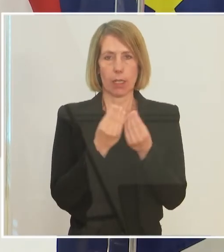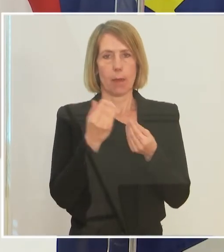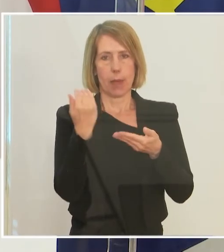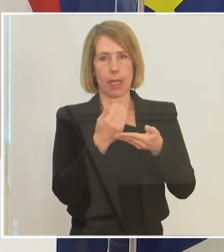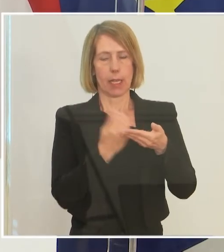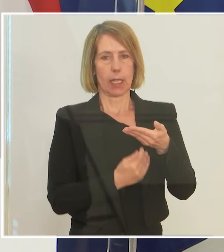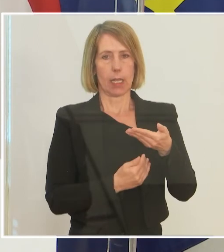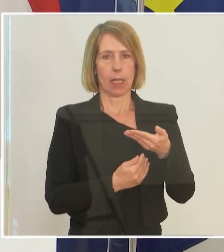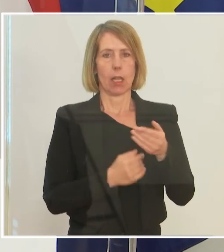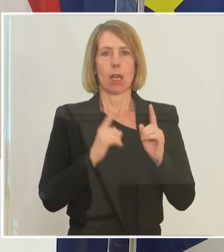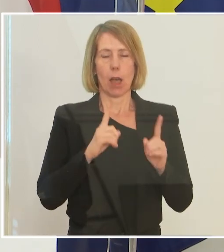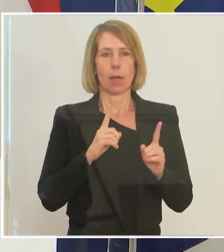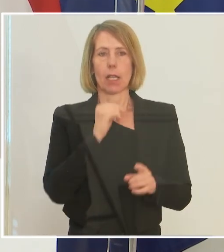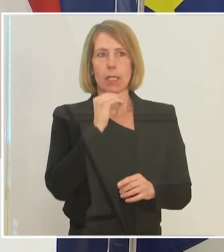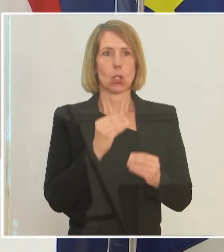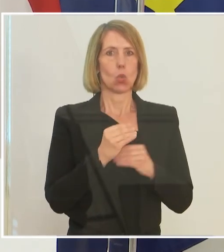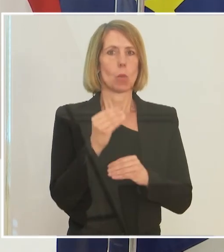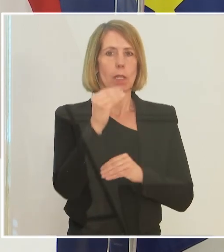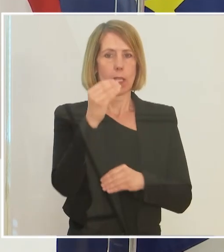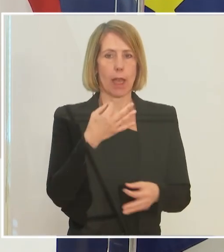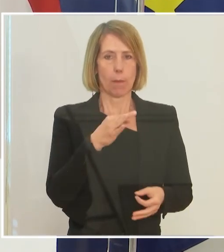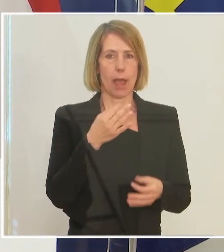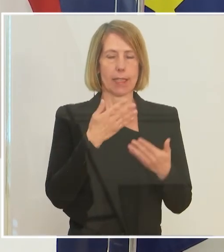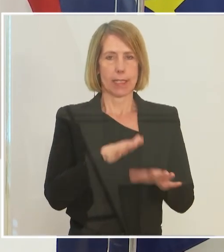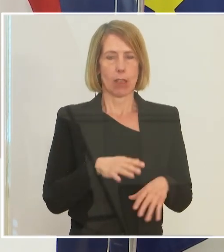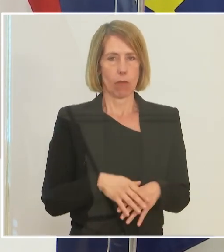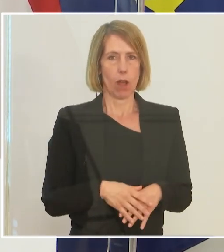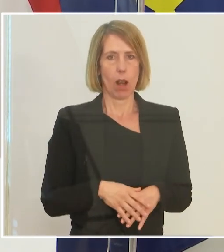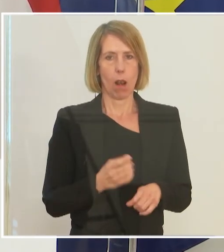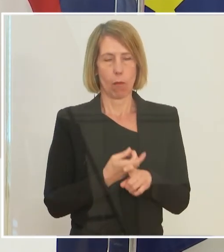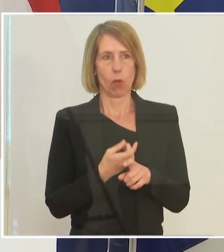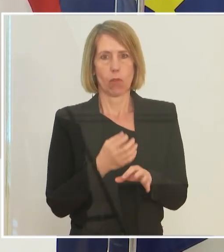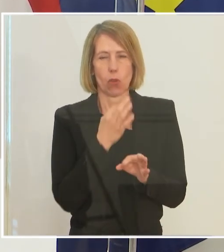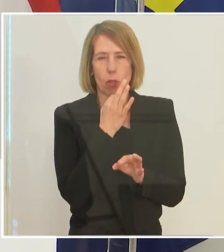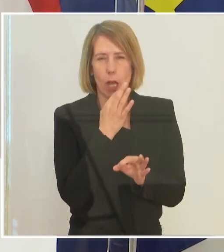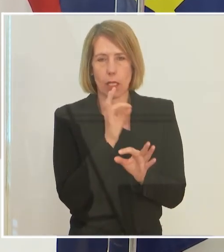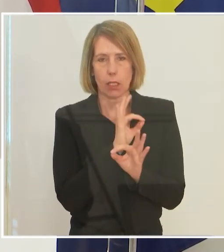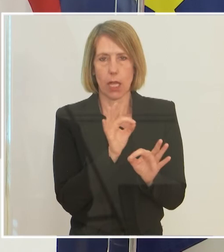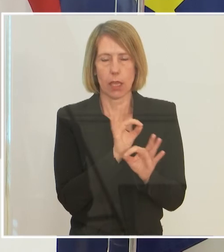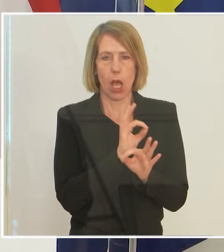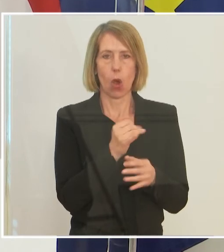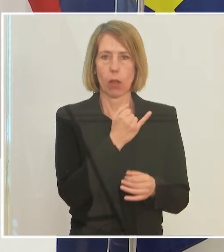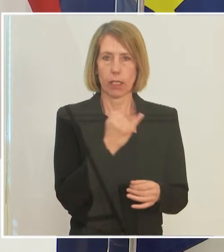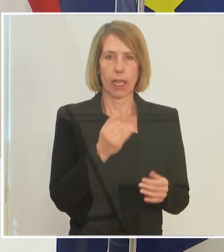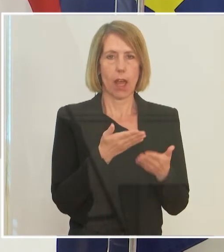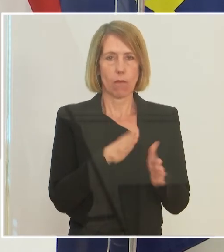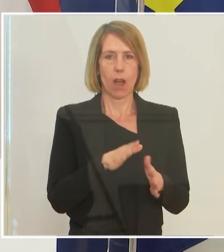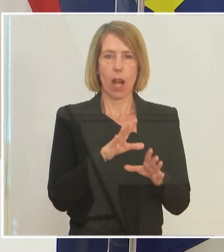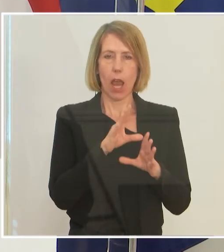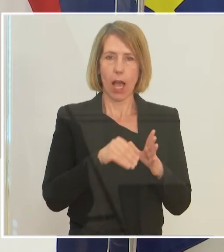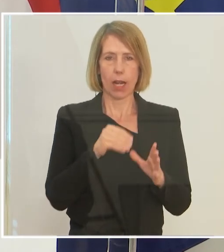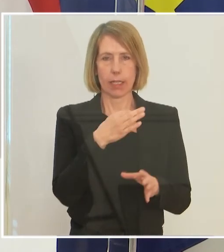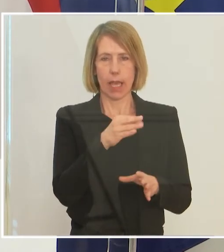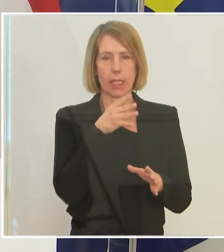die Einzelfallprüfung nicht übertreiben im Sinne von, dass es wirklich im Sinne einer ganz spezifischen Einzelfallprüfung von jedem einzelnen Fall der Fall ist.